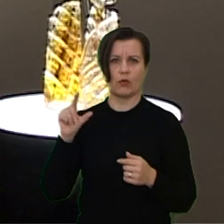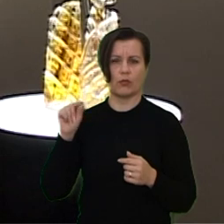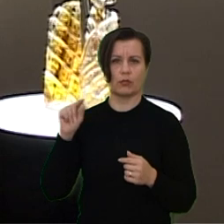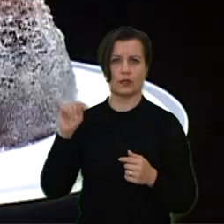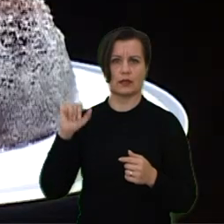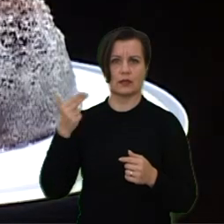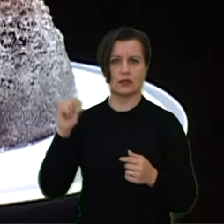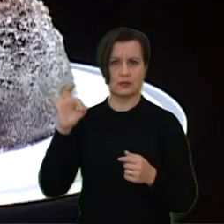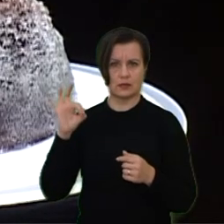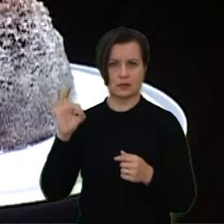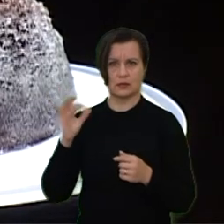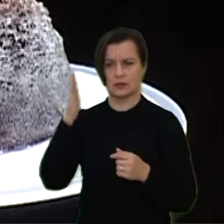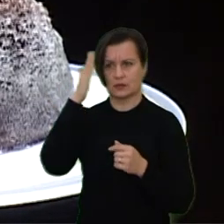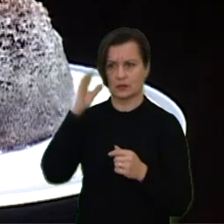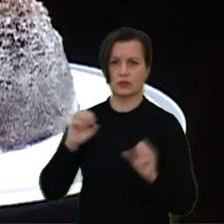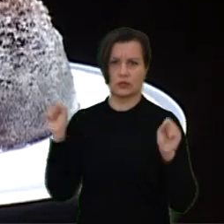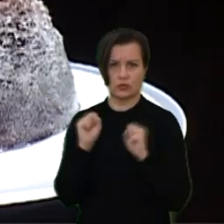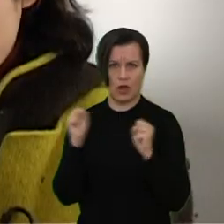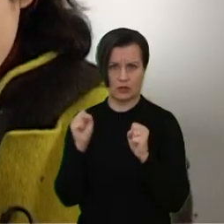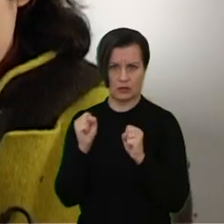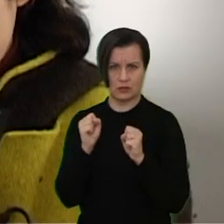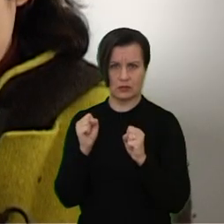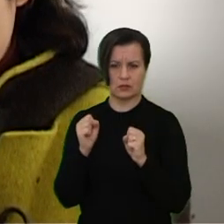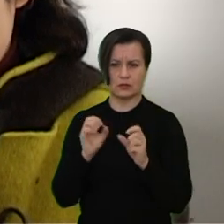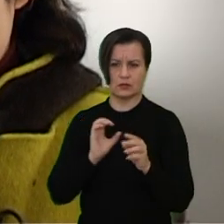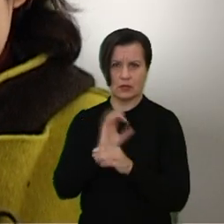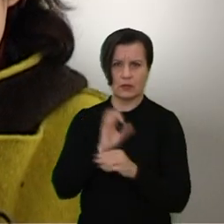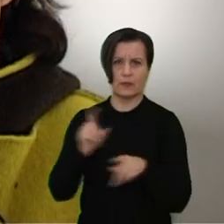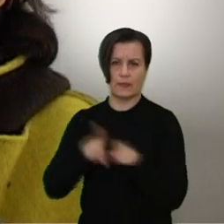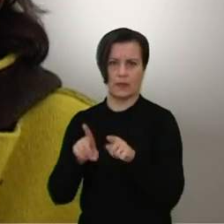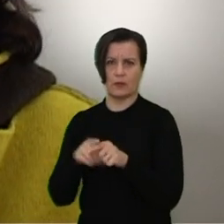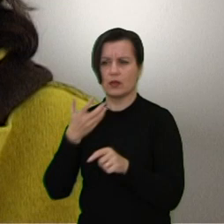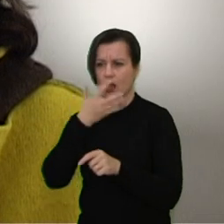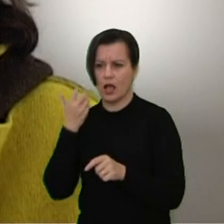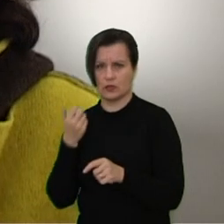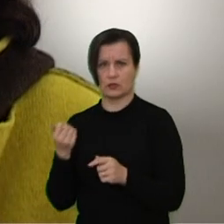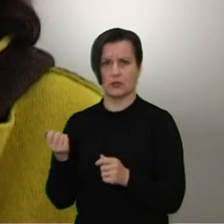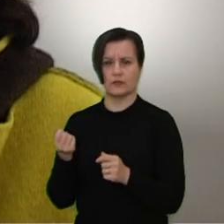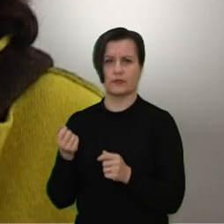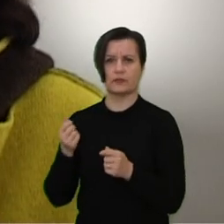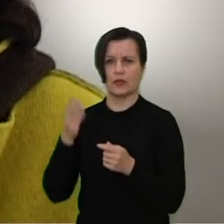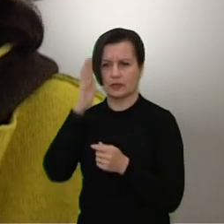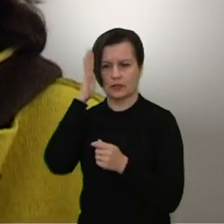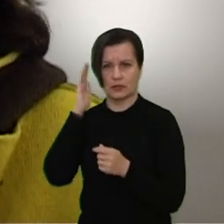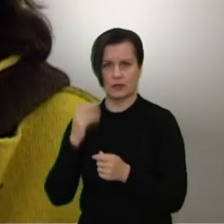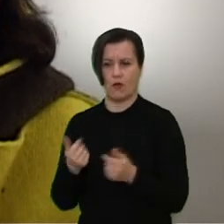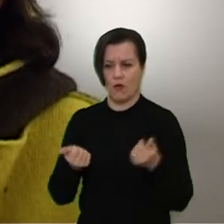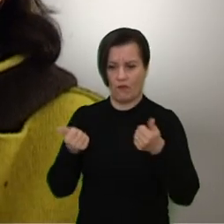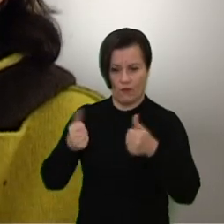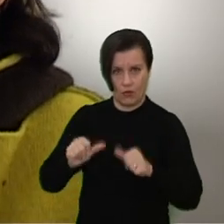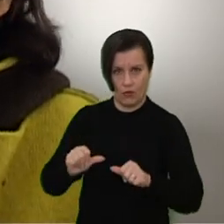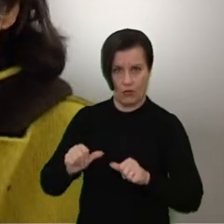šioje paradoje matysite optinių stiklą šaltą apdirbimą ir karšto stiklo formavimą, leimą.